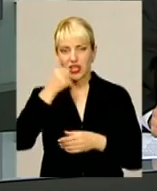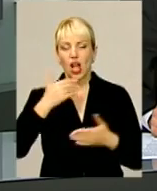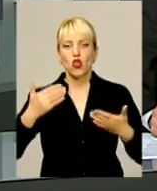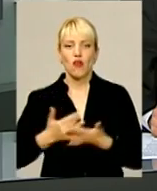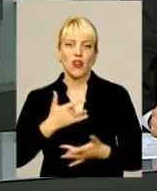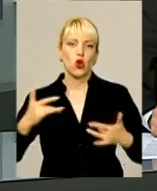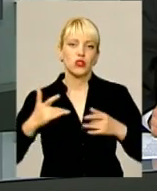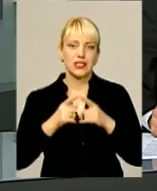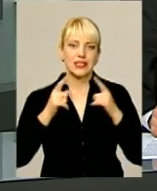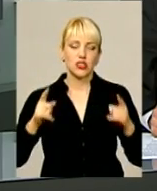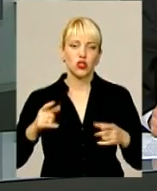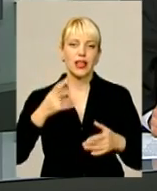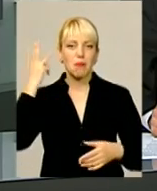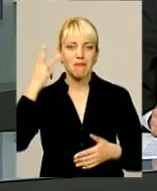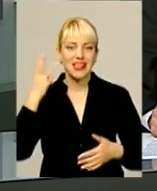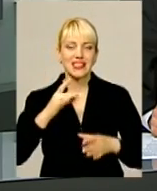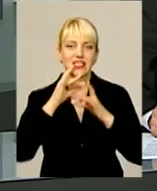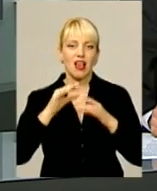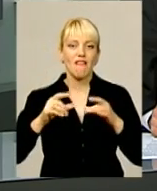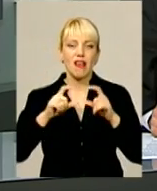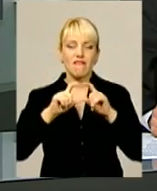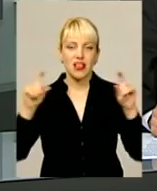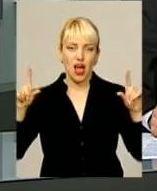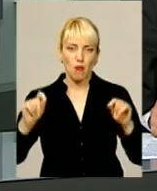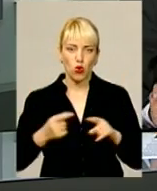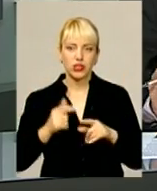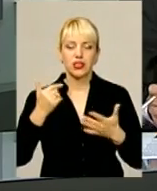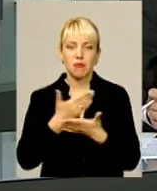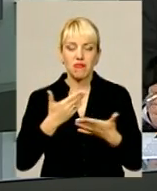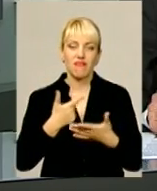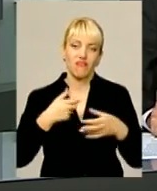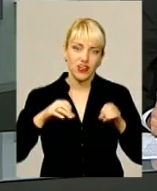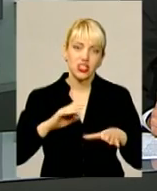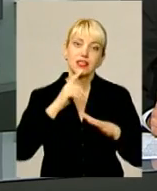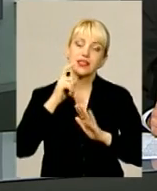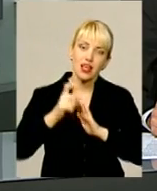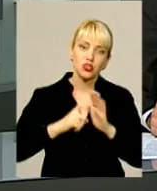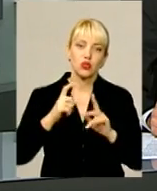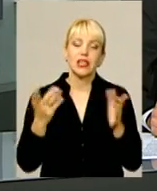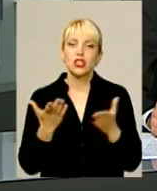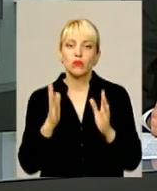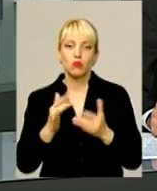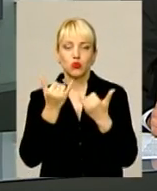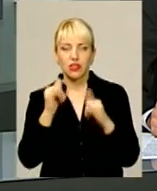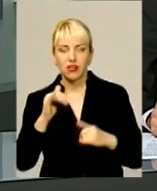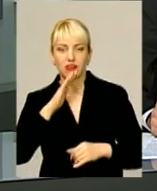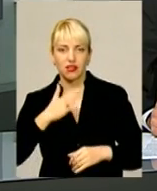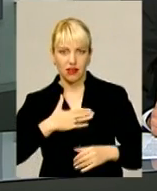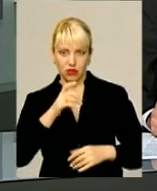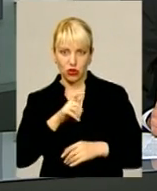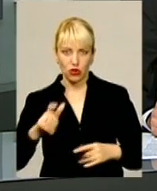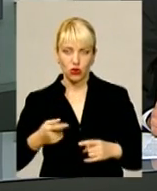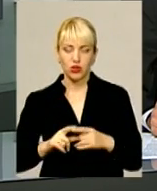сезон у Хмельницькій філармонії. В останній день літа ми вирішили з'ясувати, чим тішитимуть маломанію місцеві артисти. Програму